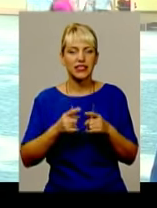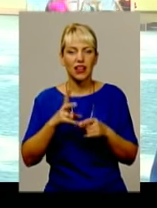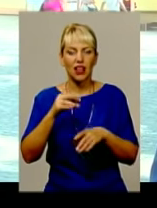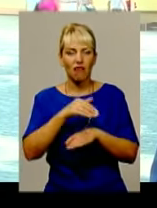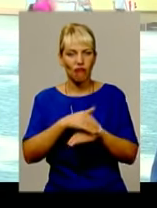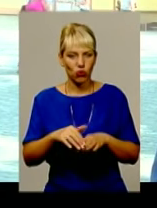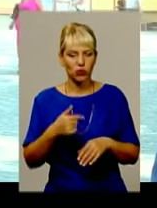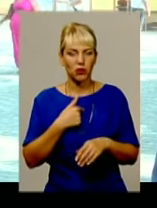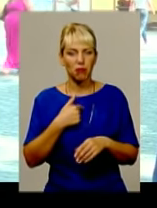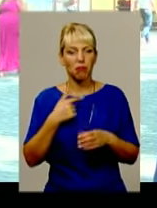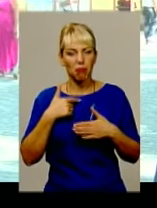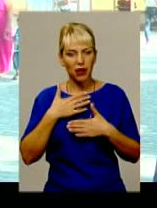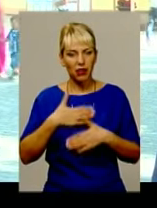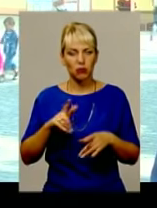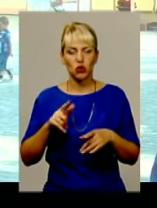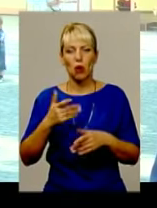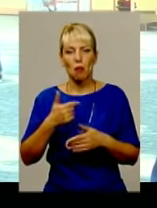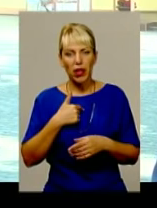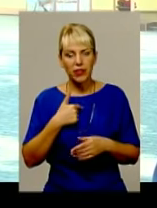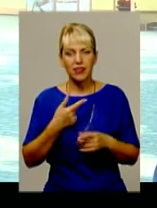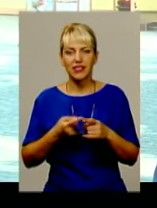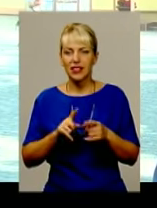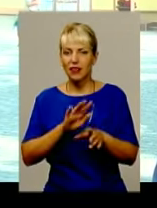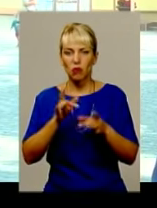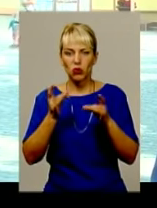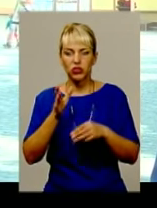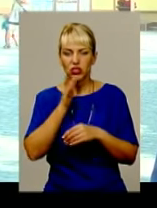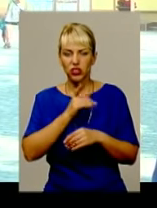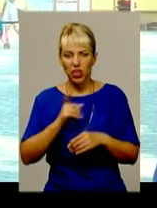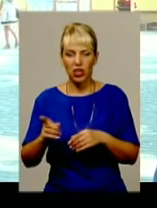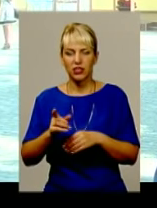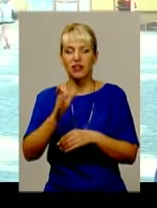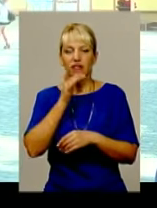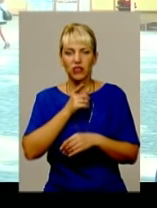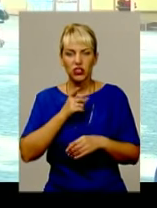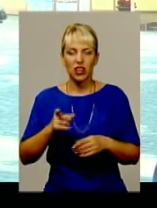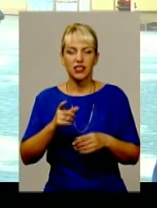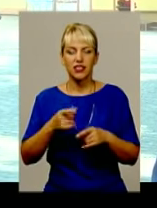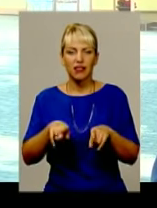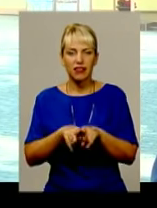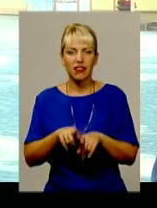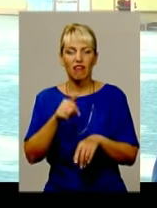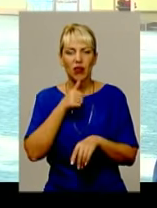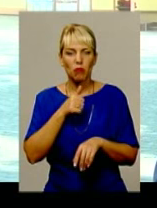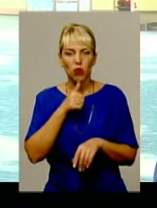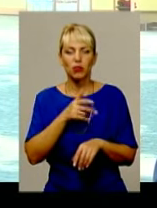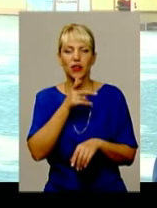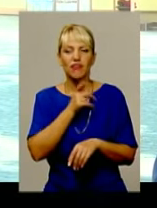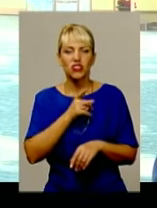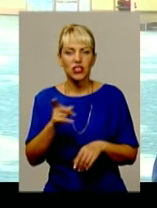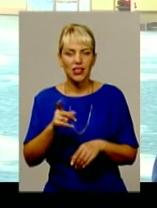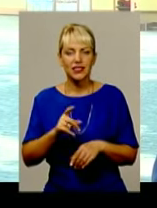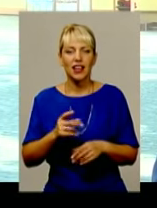що ми в наш непростий час, час таких випробувань, час економічних потрясінь, час, коли